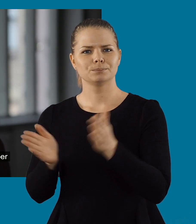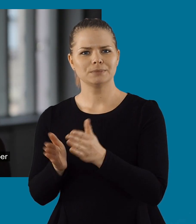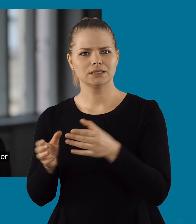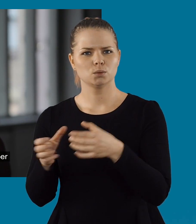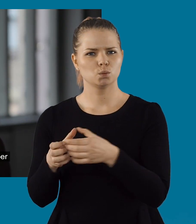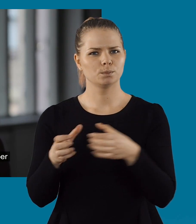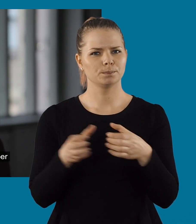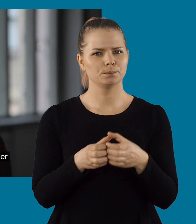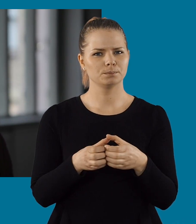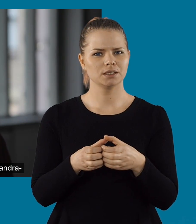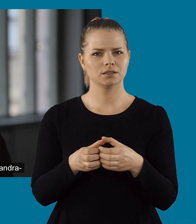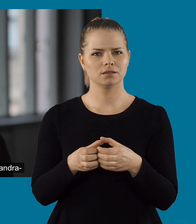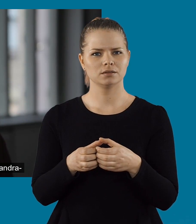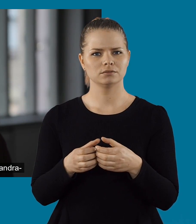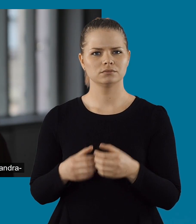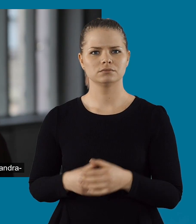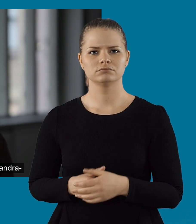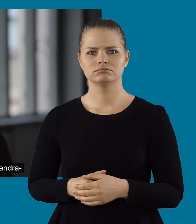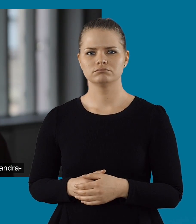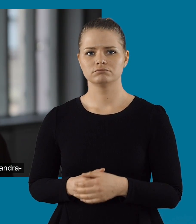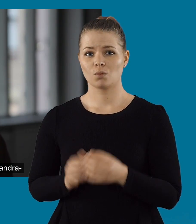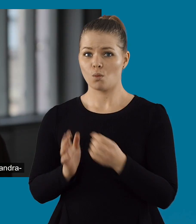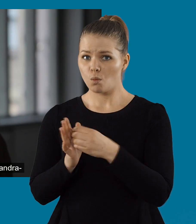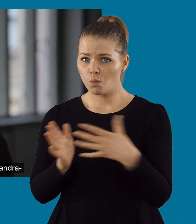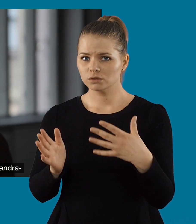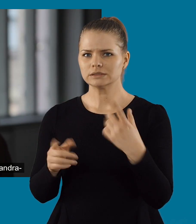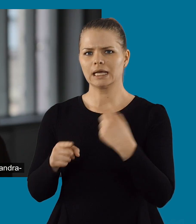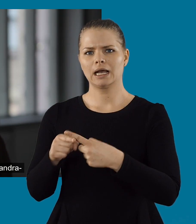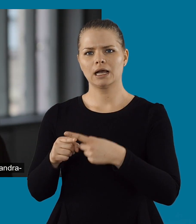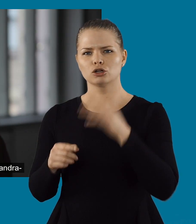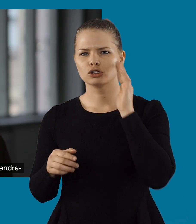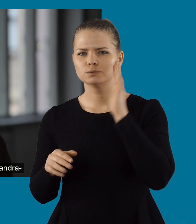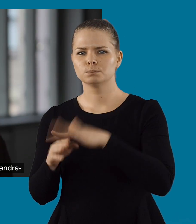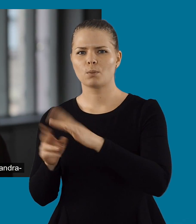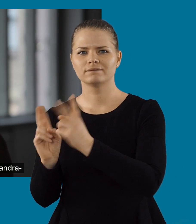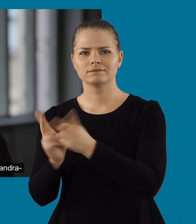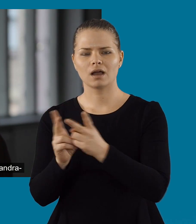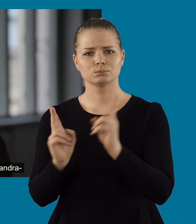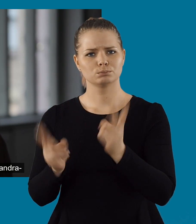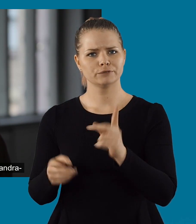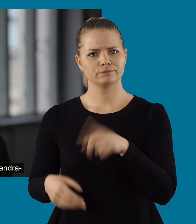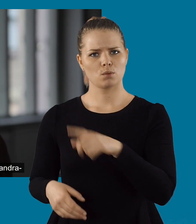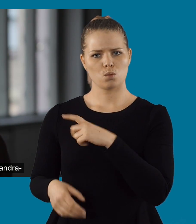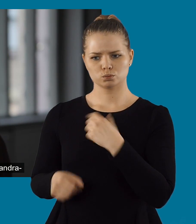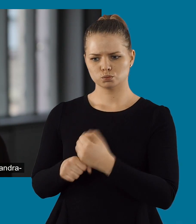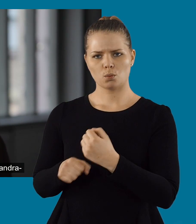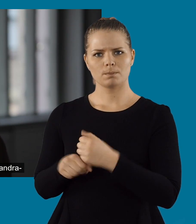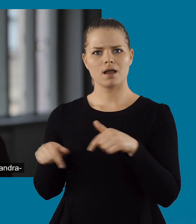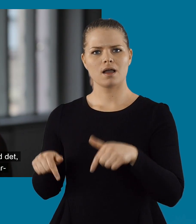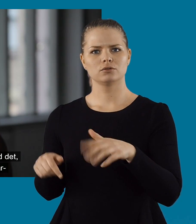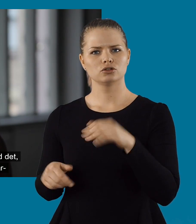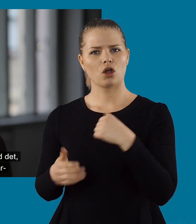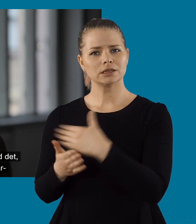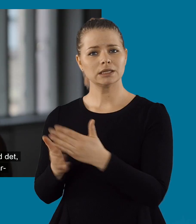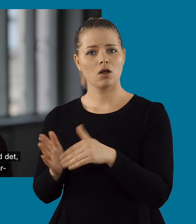har workshopsen. Och dels är det helt enkelt enklare att lyssna på varandra.